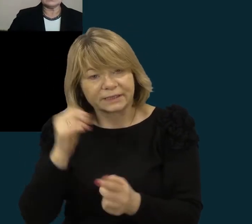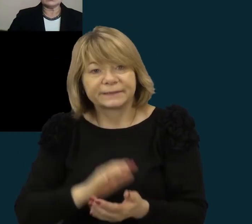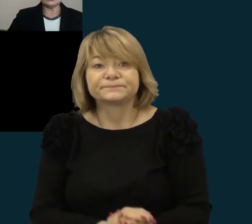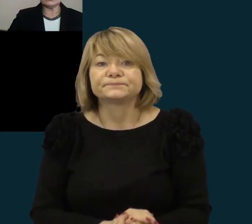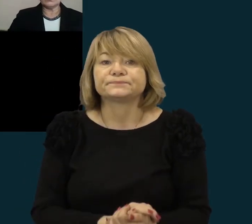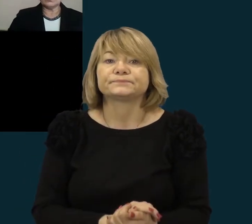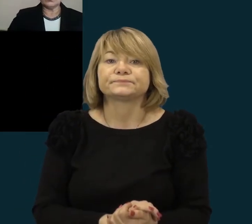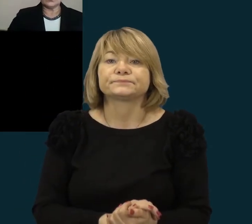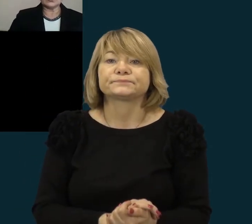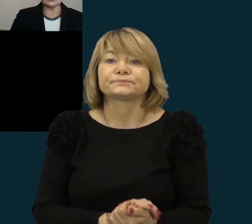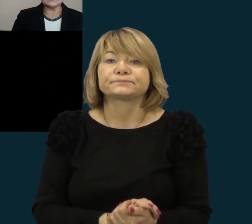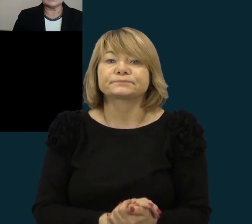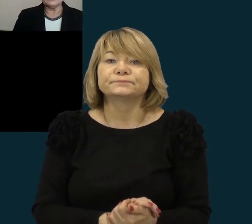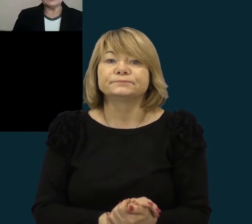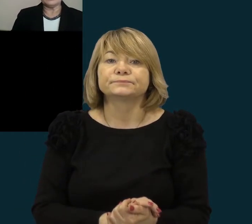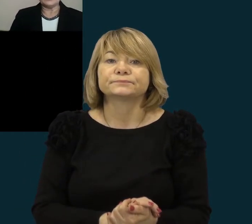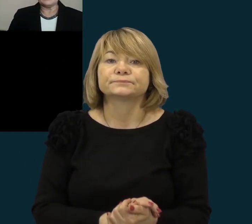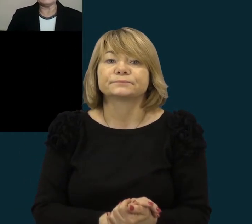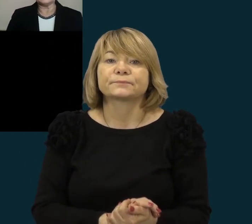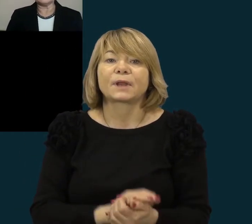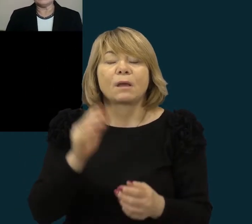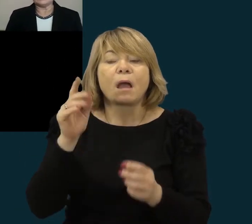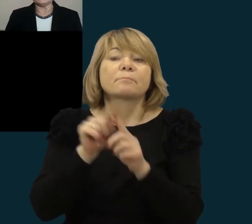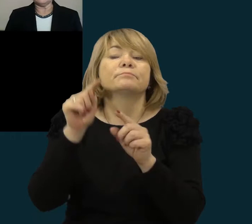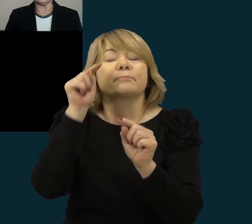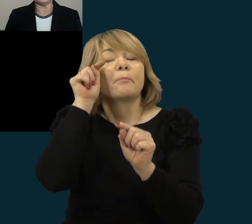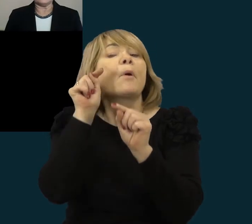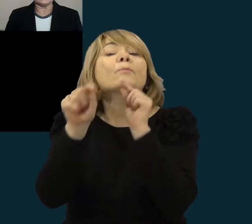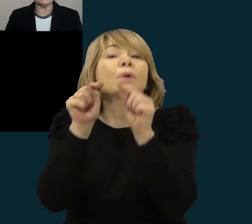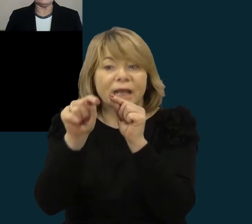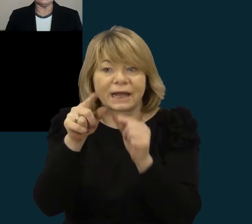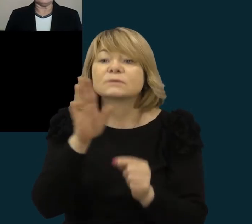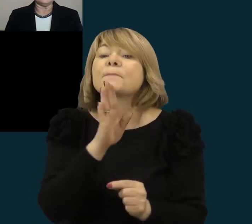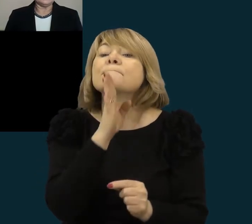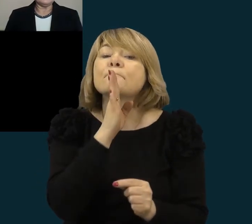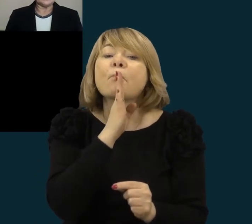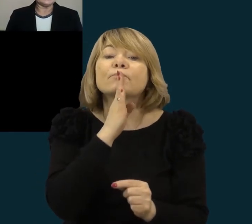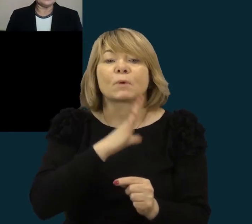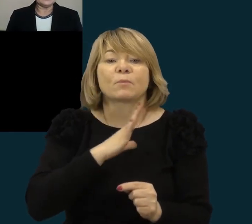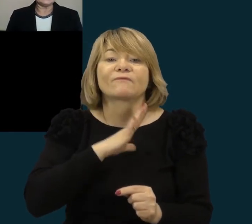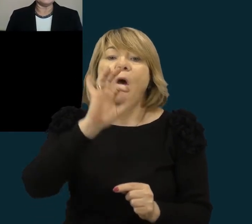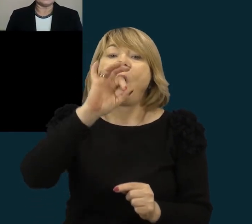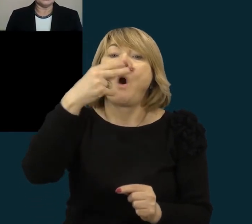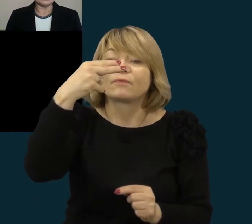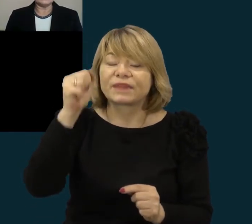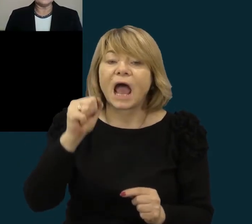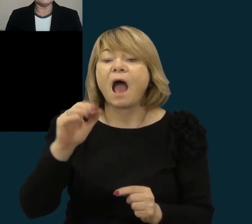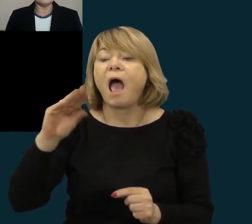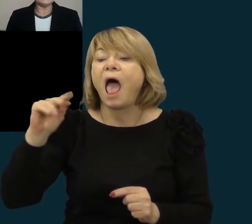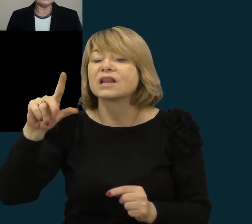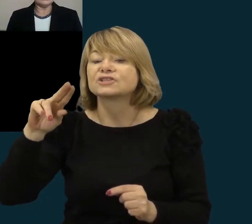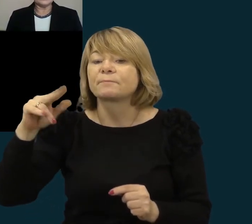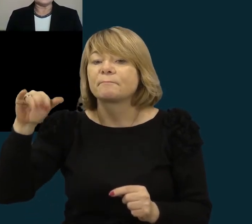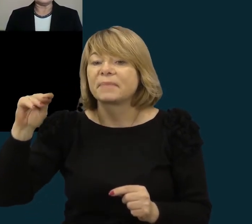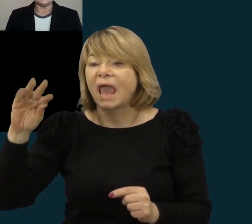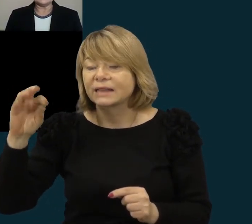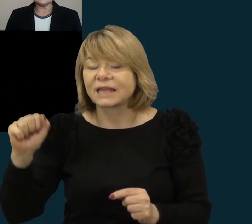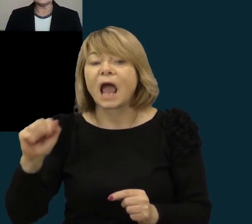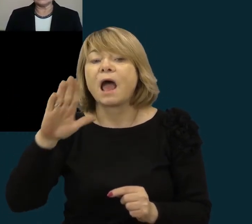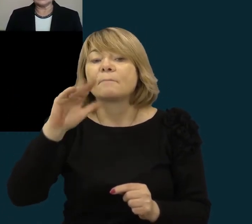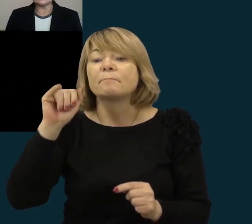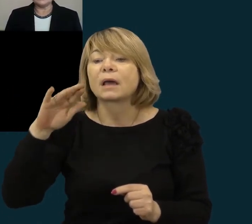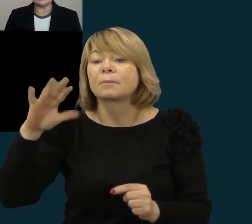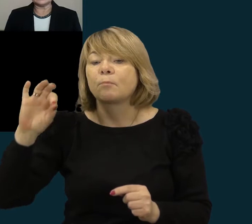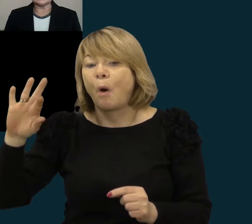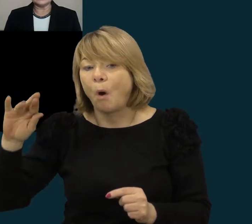buvo toks, kad populiariausių to meto moterų vardai buvo Ona, Žvieta, Barbora, Ovirų, Antanas,